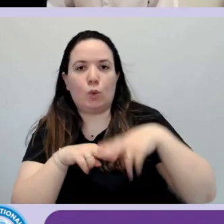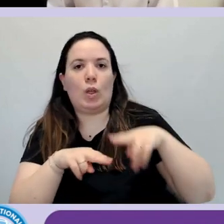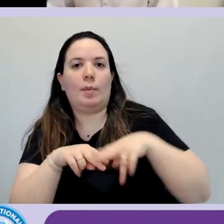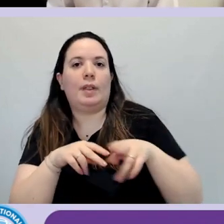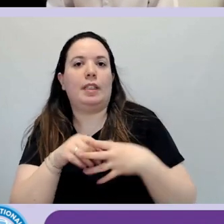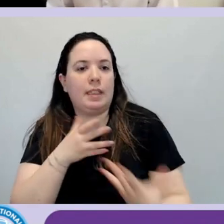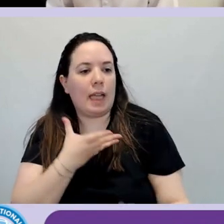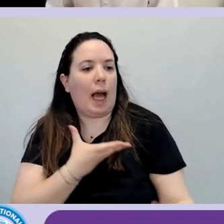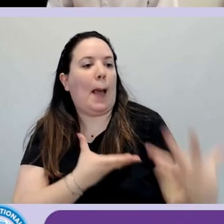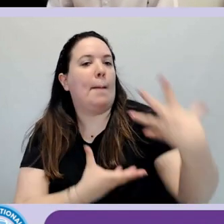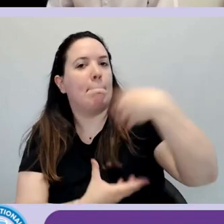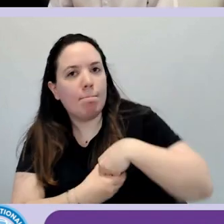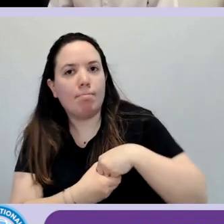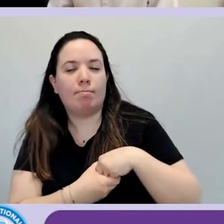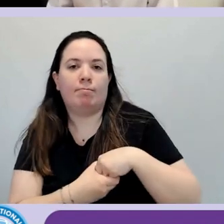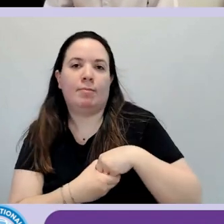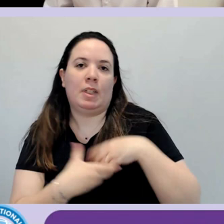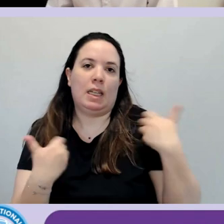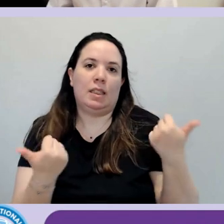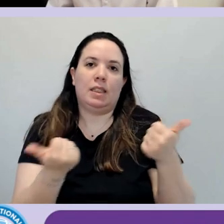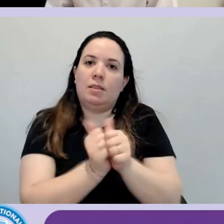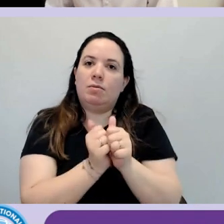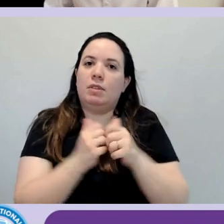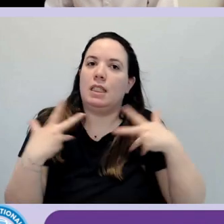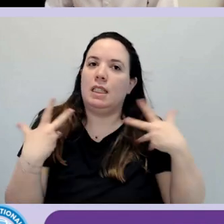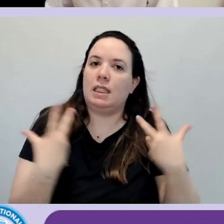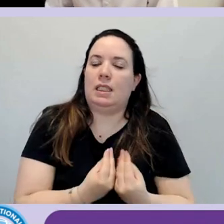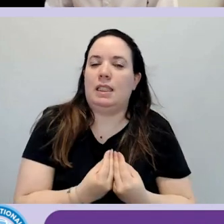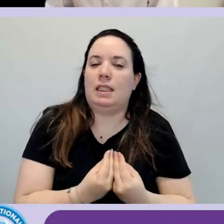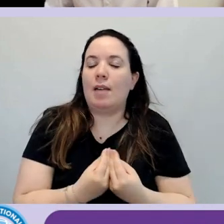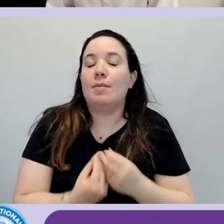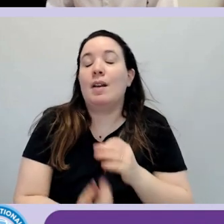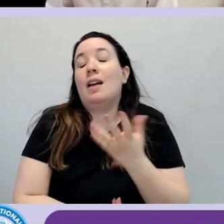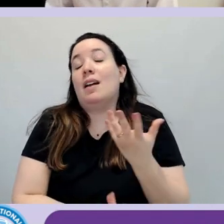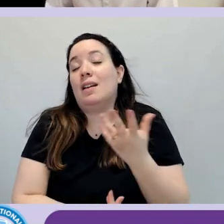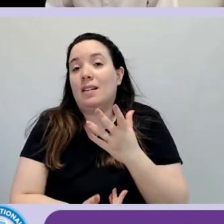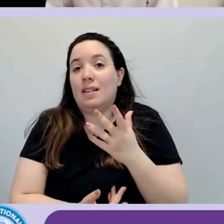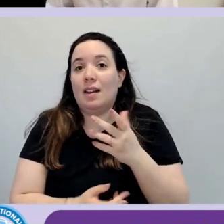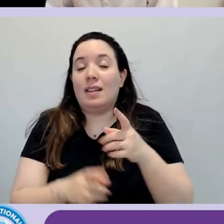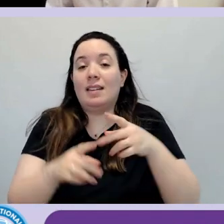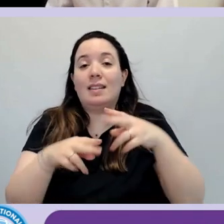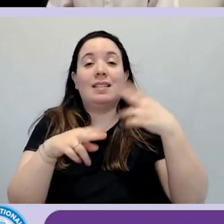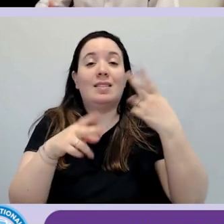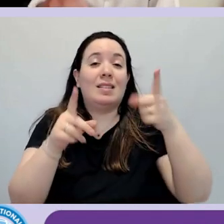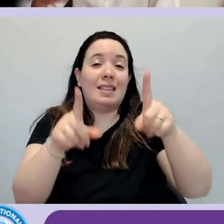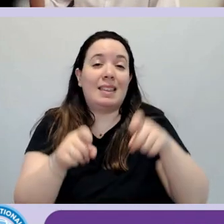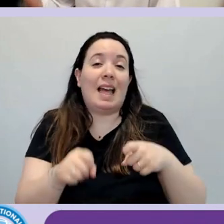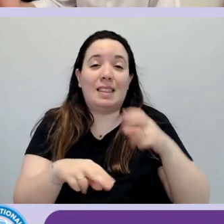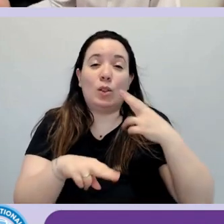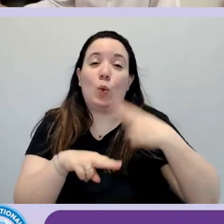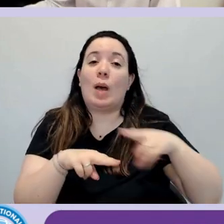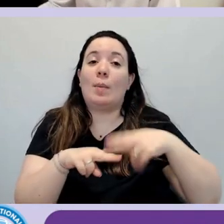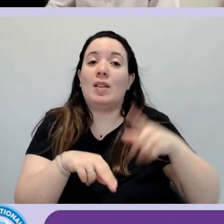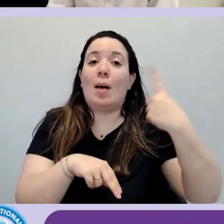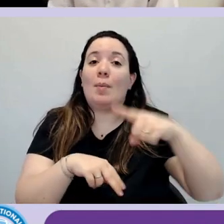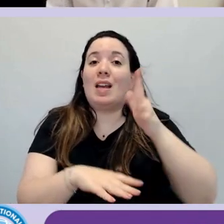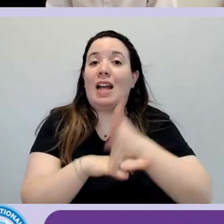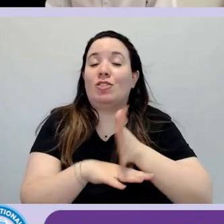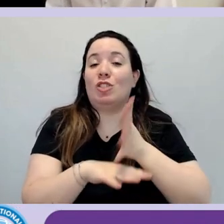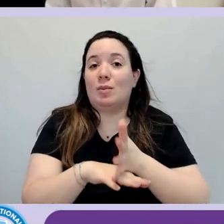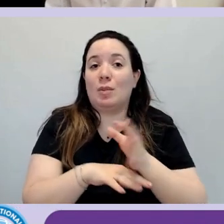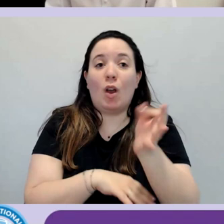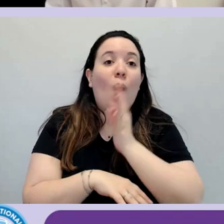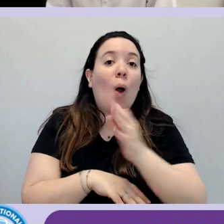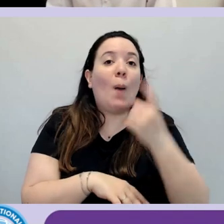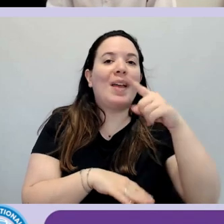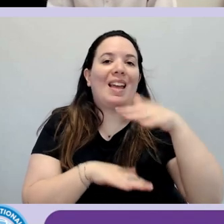con persone con disabilità o quelle che a me piace chiamare test d'usabilità per l'accessibilità o per l'esperienza dell